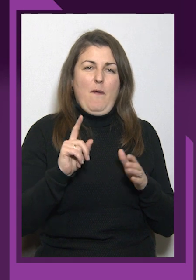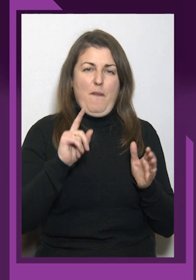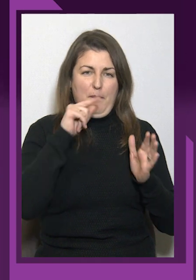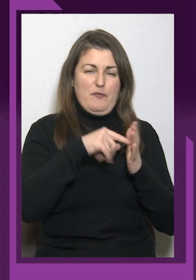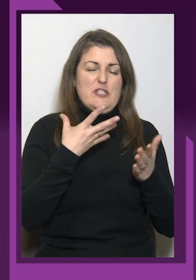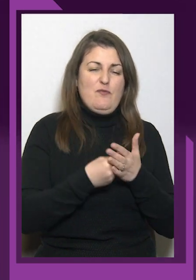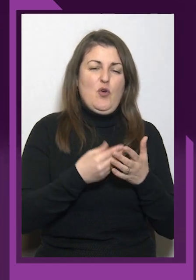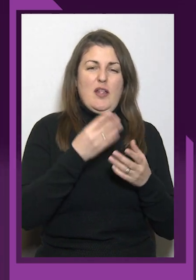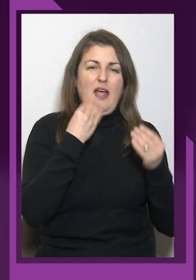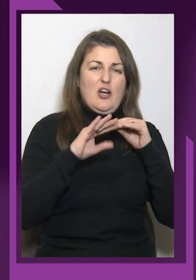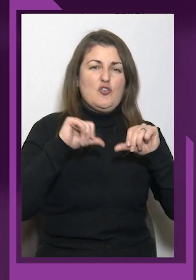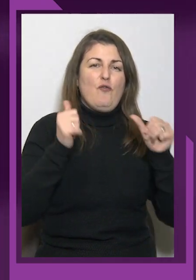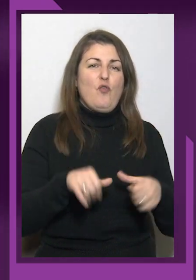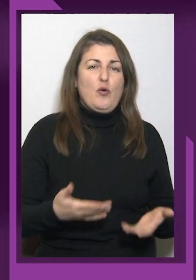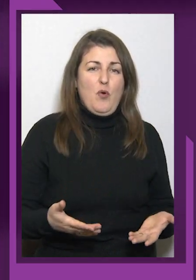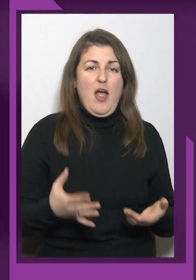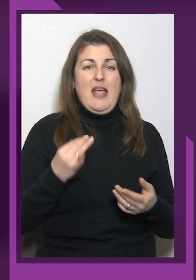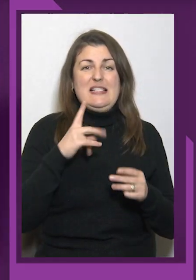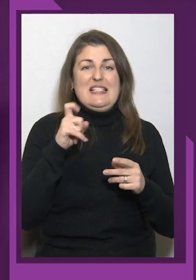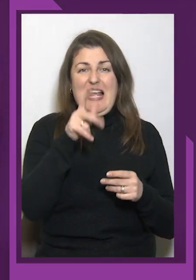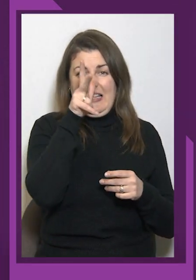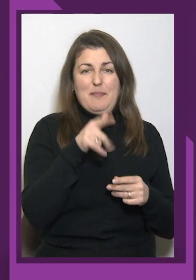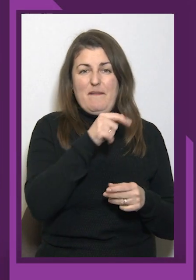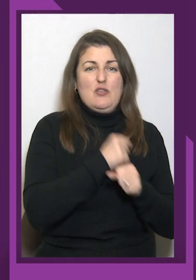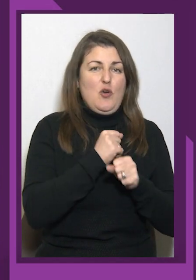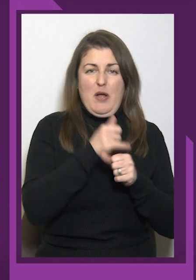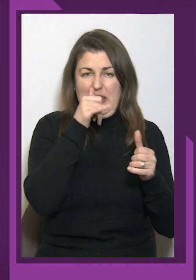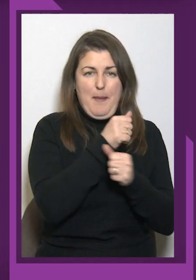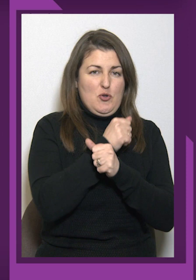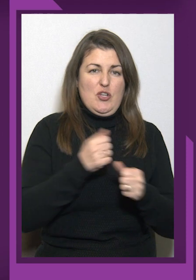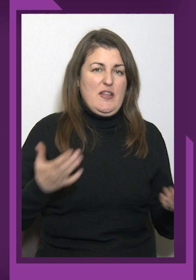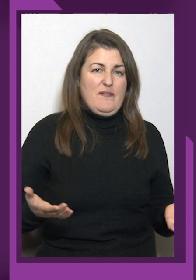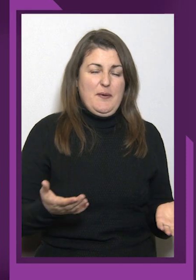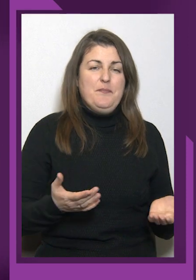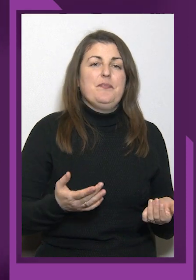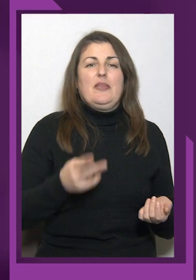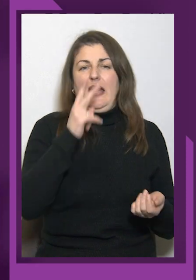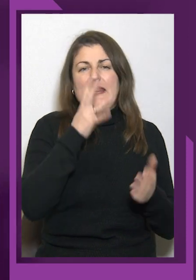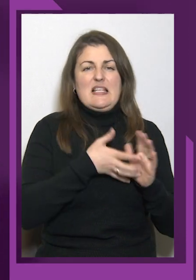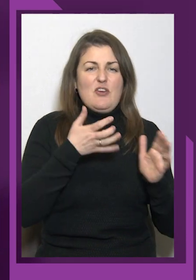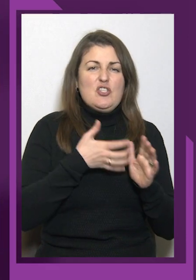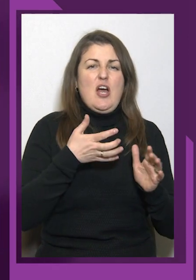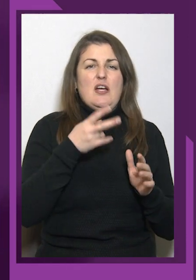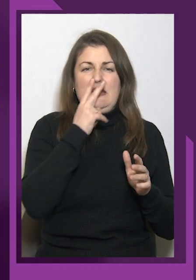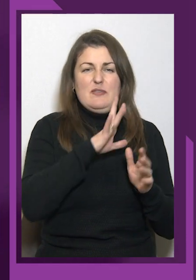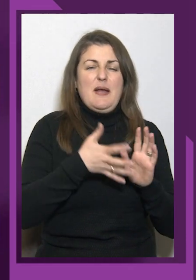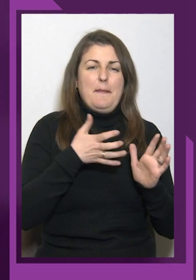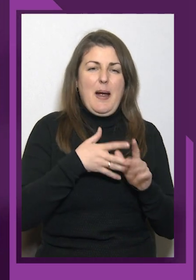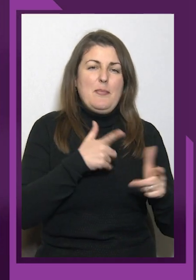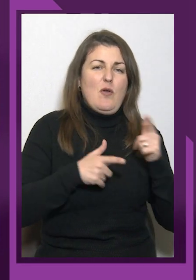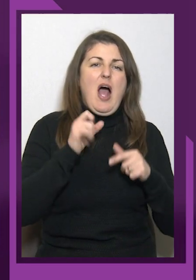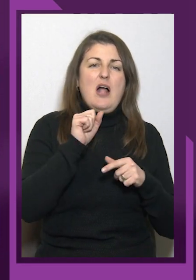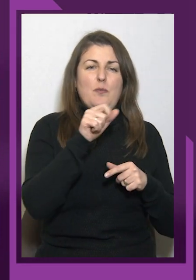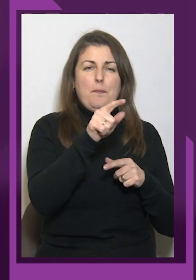він зробив неможливе. Незважаючи на брак підготовки, Антону вдалося показати перший результат серед європейських спортсменів. З